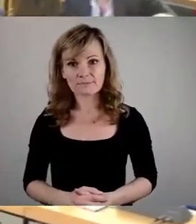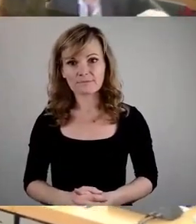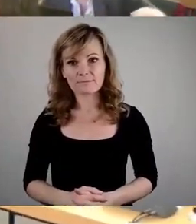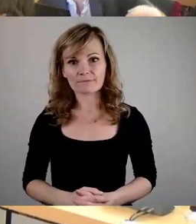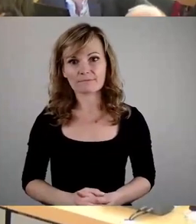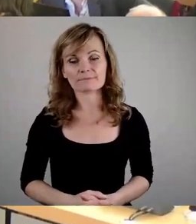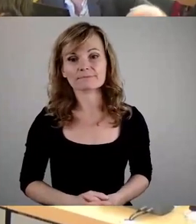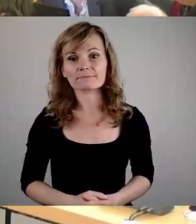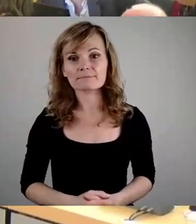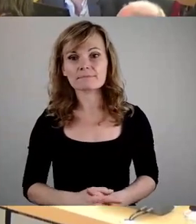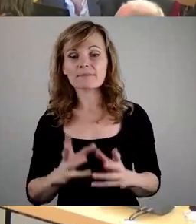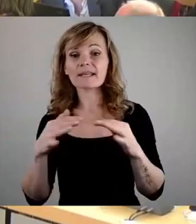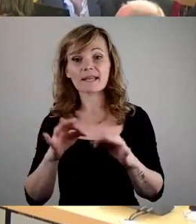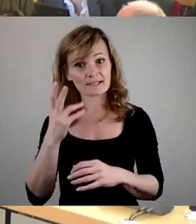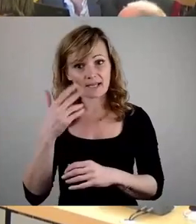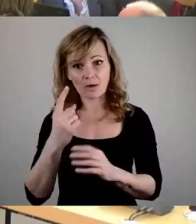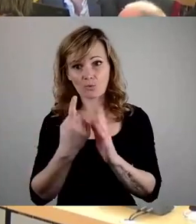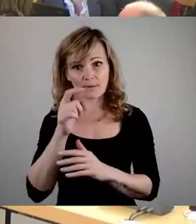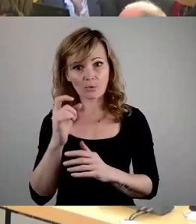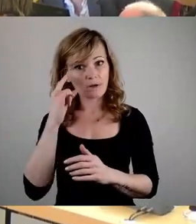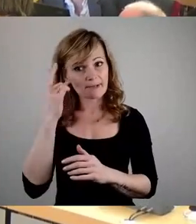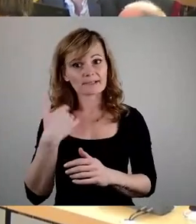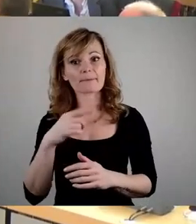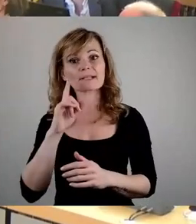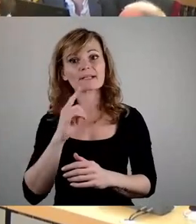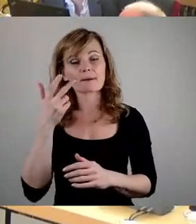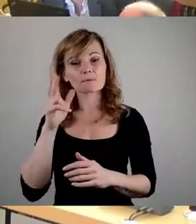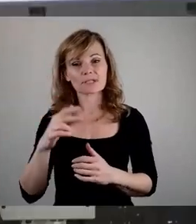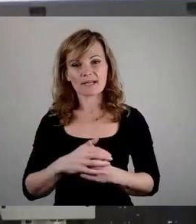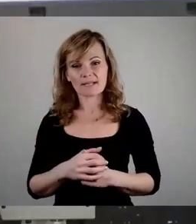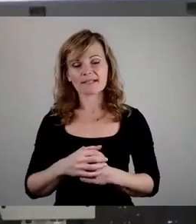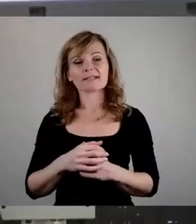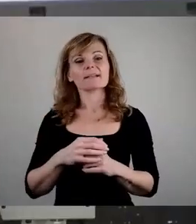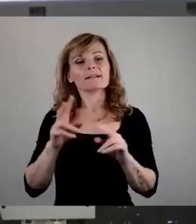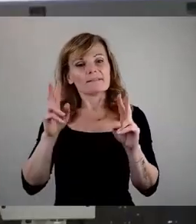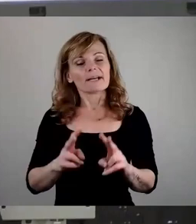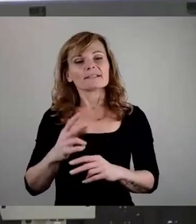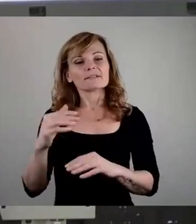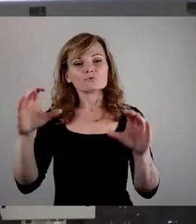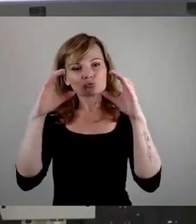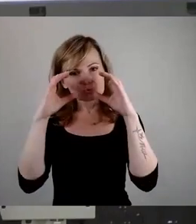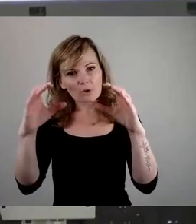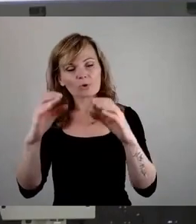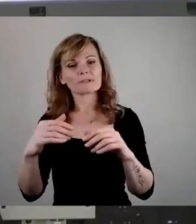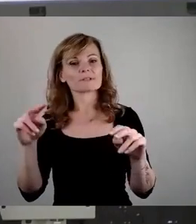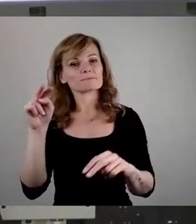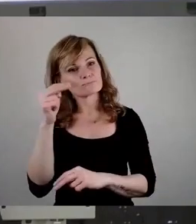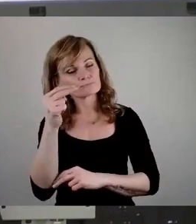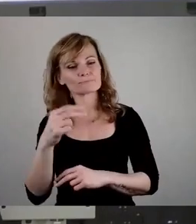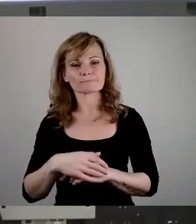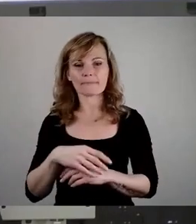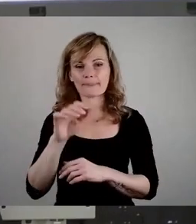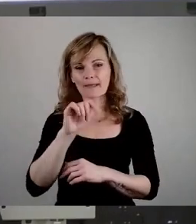Ja, sehr geehrter Oberbürgermeister, meine Damen und Herren, werte Zuhörende und Zuschauer. Die Alexander-Herzen